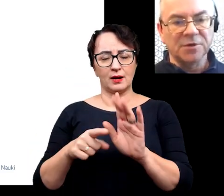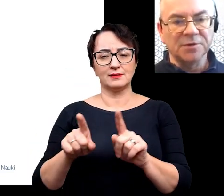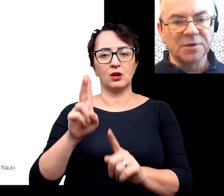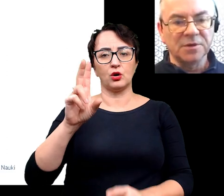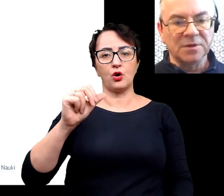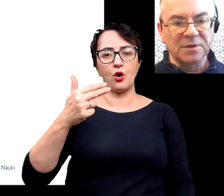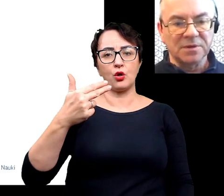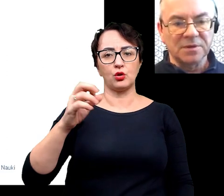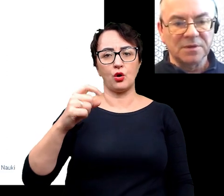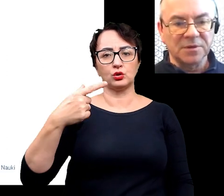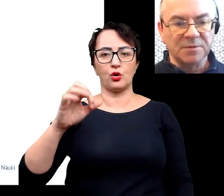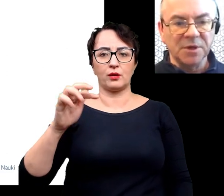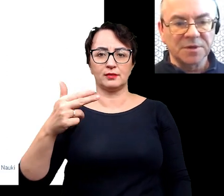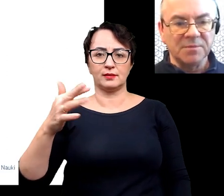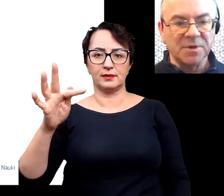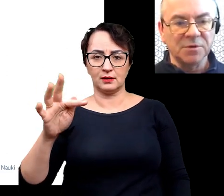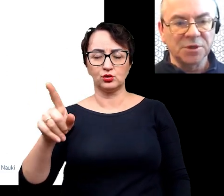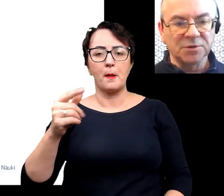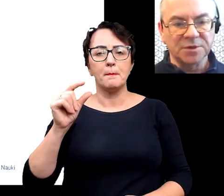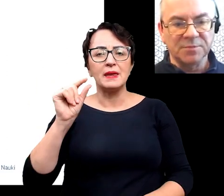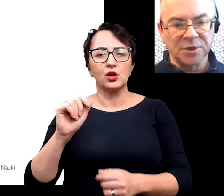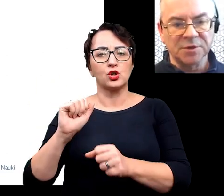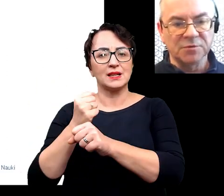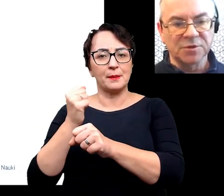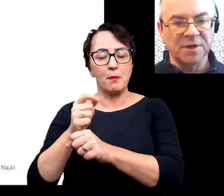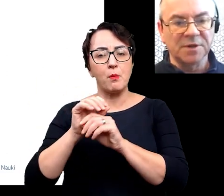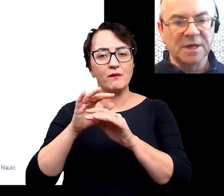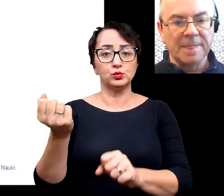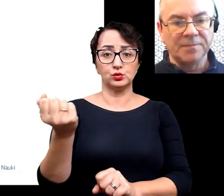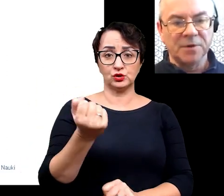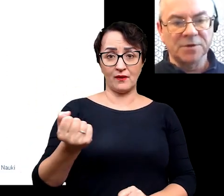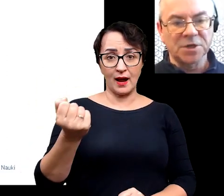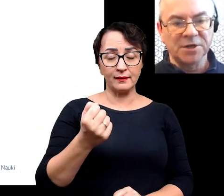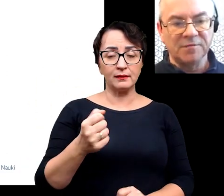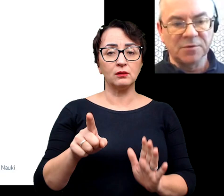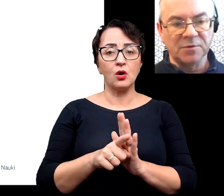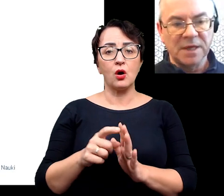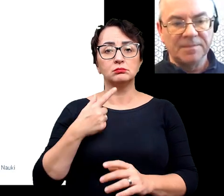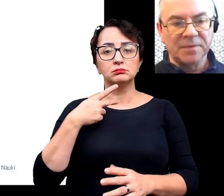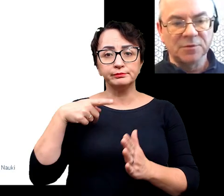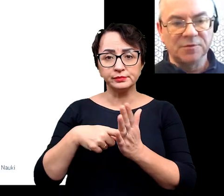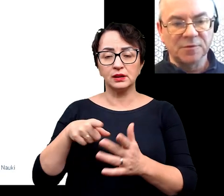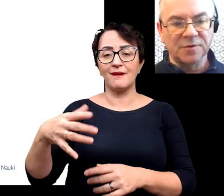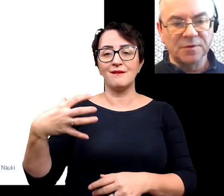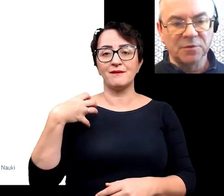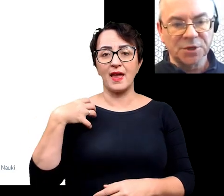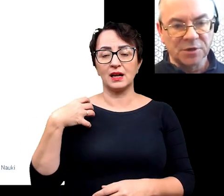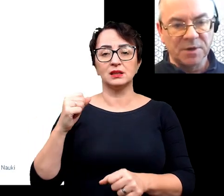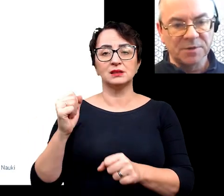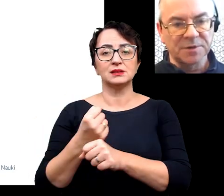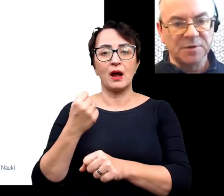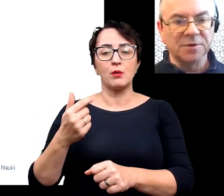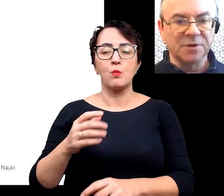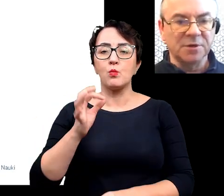konodonty. Konodonty to są mikroskamieniałości, które są powszechnie używane do określania wieku utworów